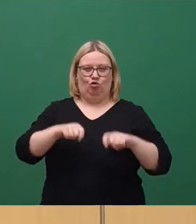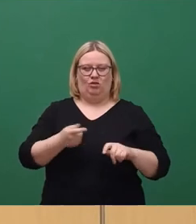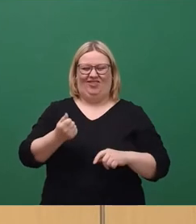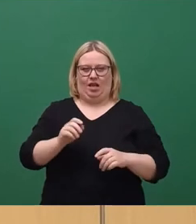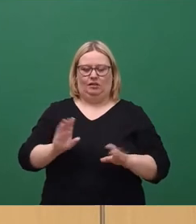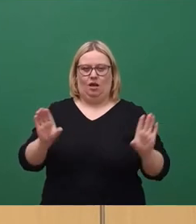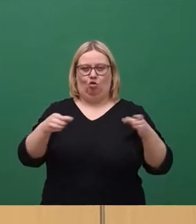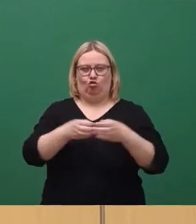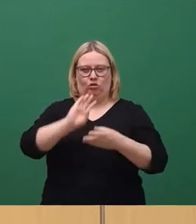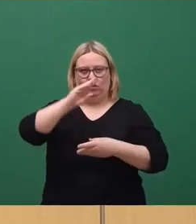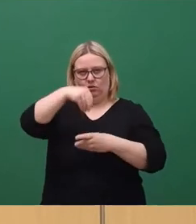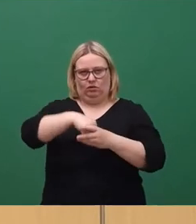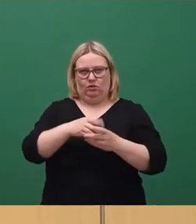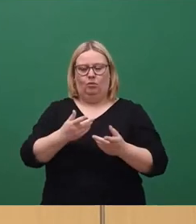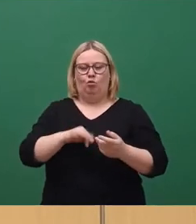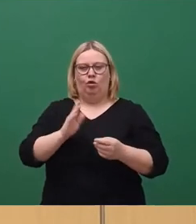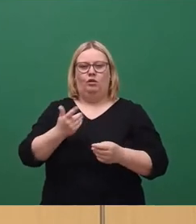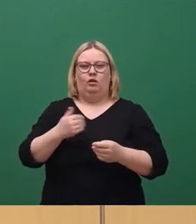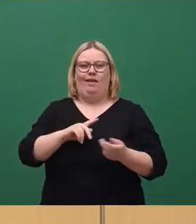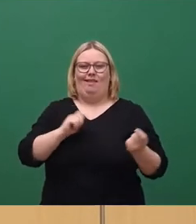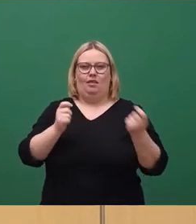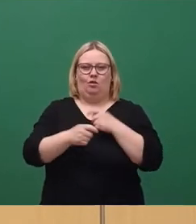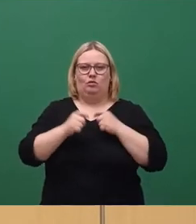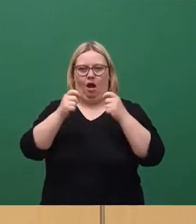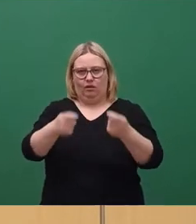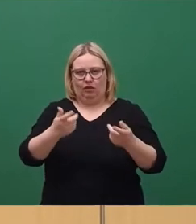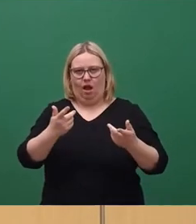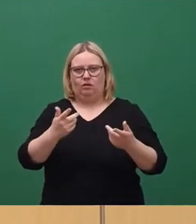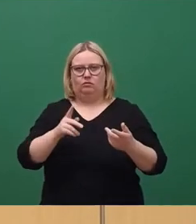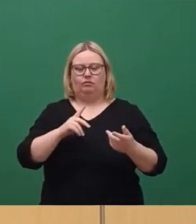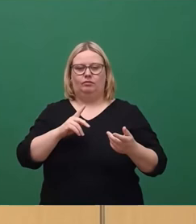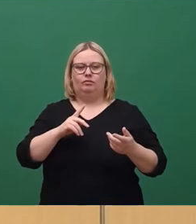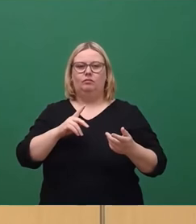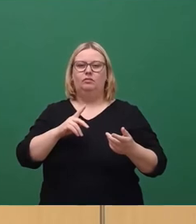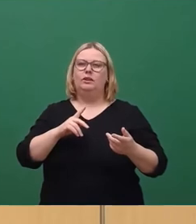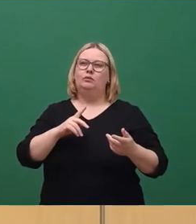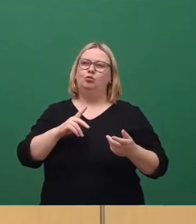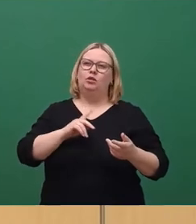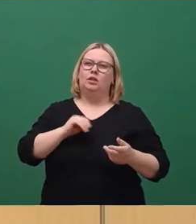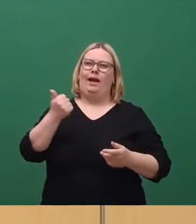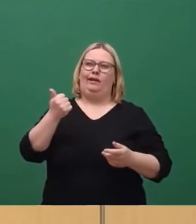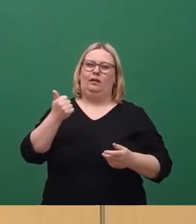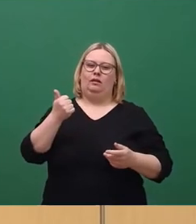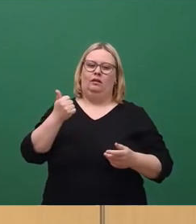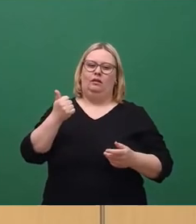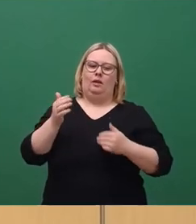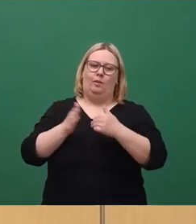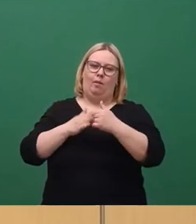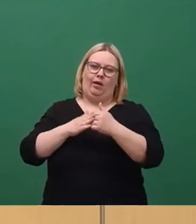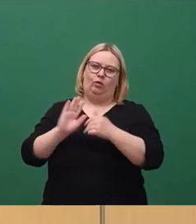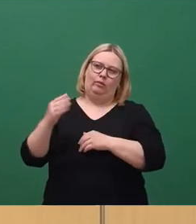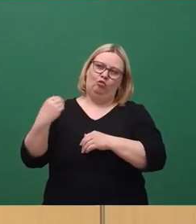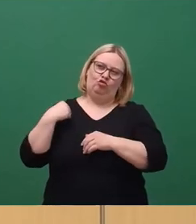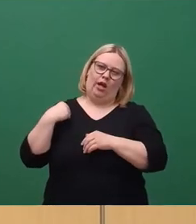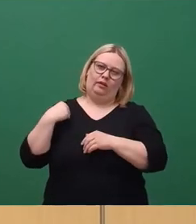eingeflossenen interfraktionellen Änderungsantrags geführt habe, sagte mir ein Beigeordneter, Sie